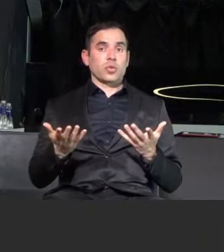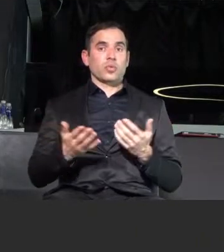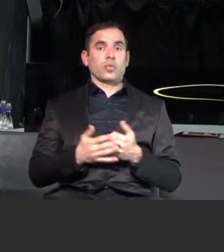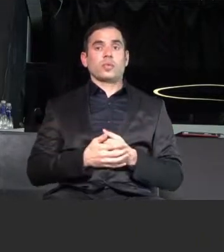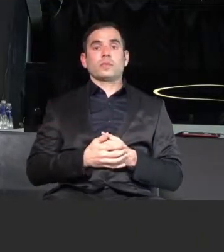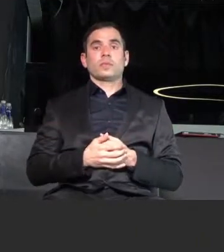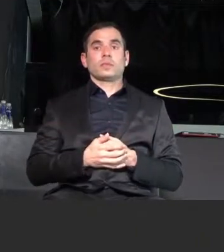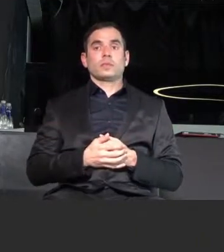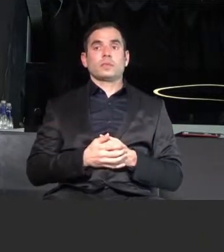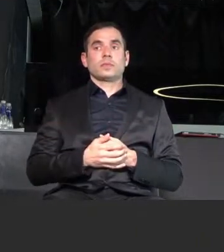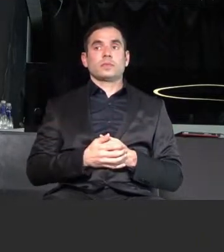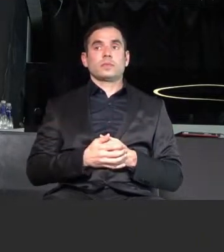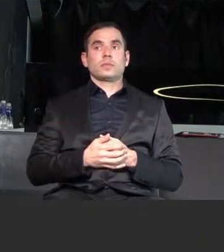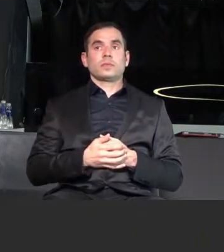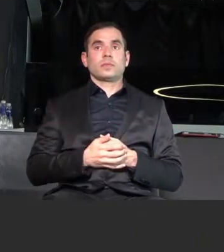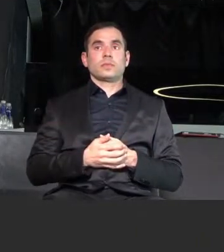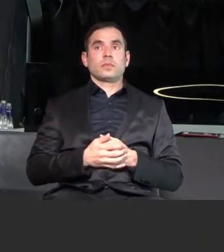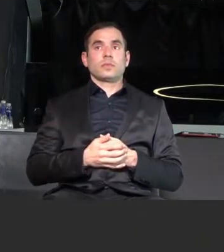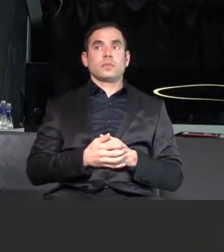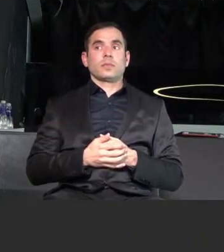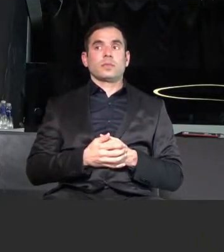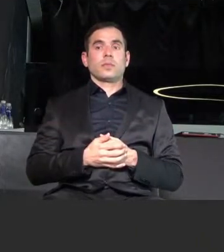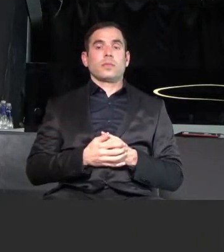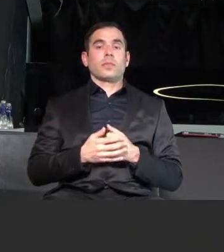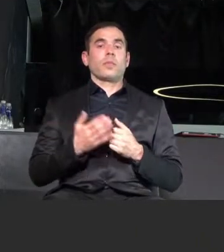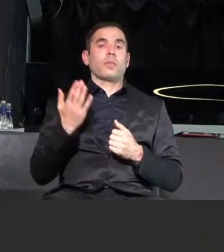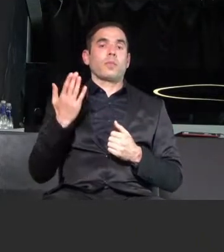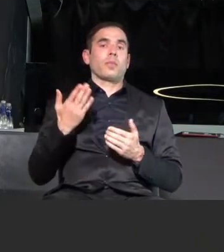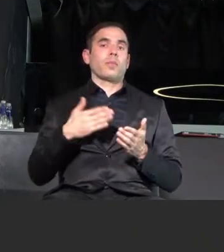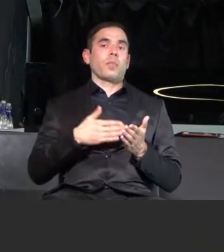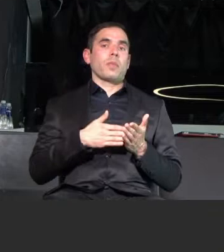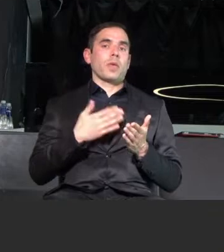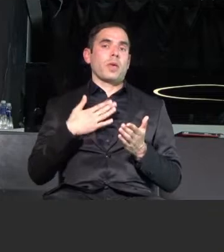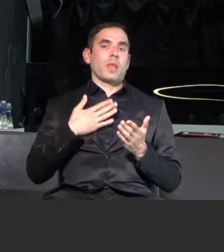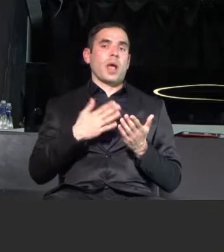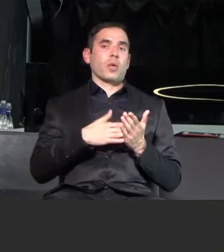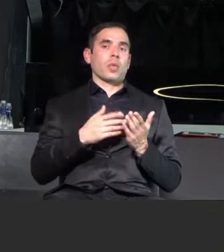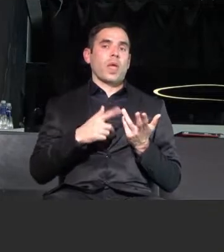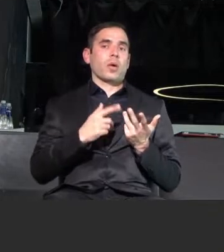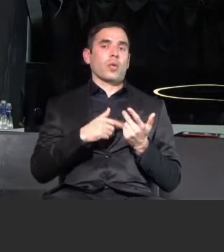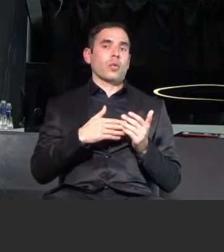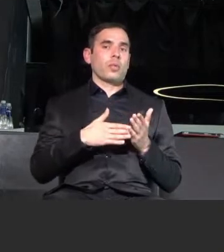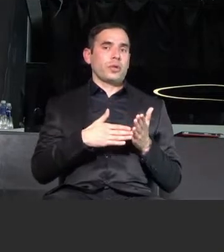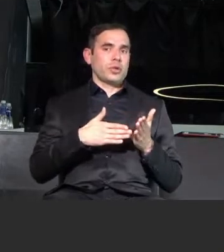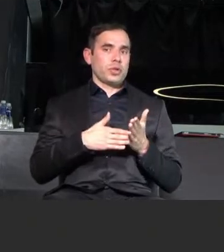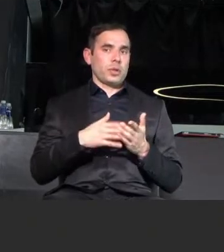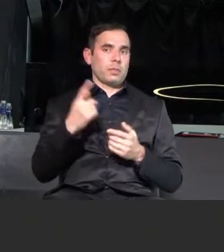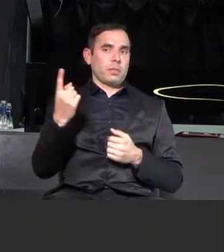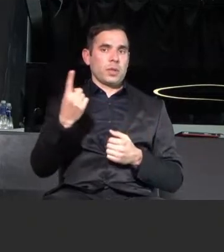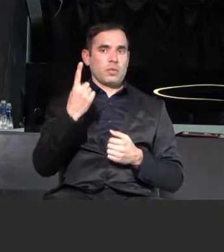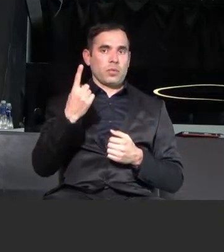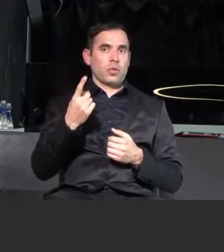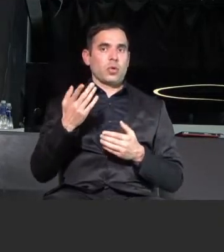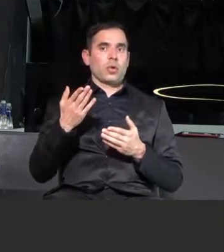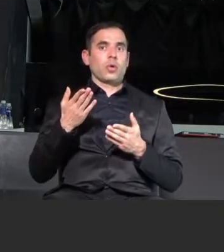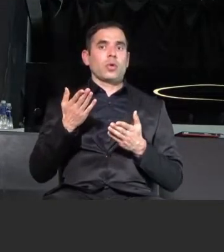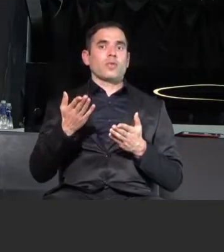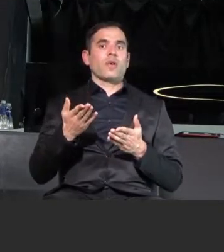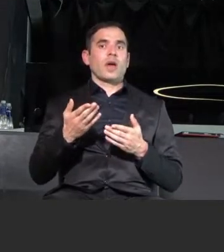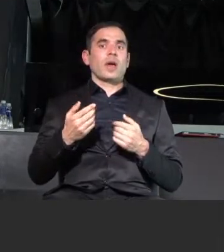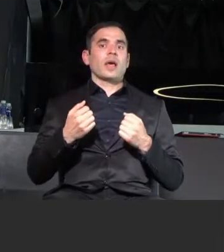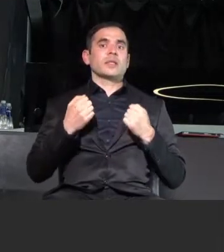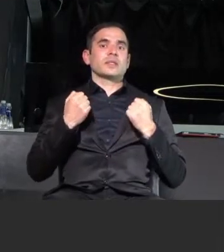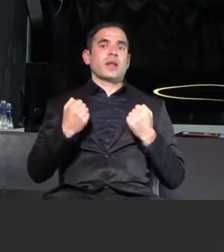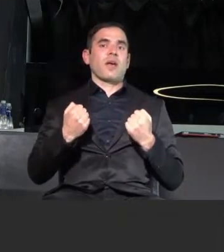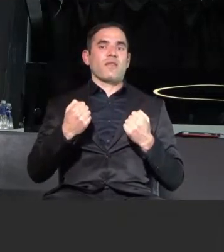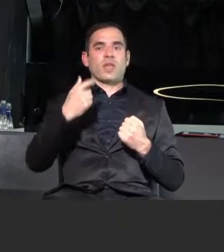защото... поради няколко причина. Първо, защото това съставлява здравна и